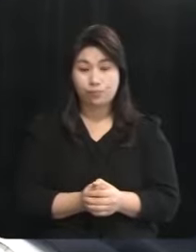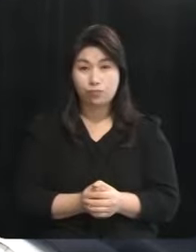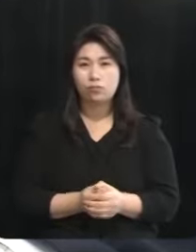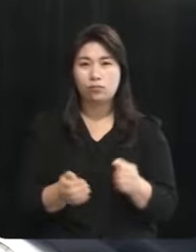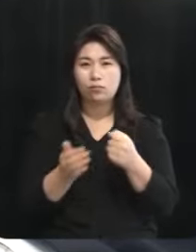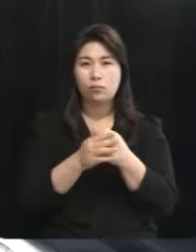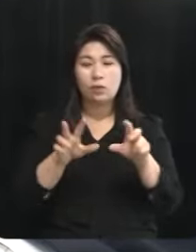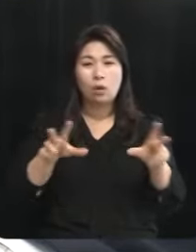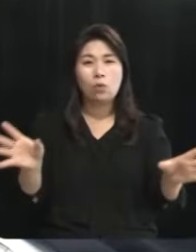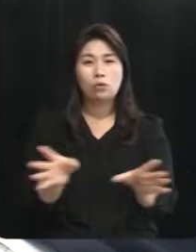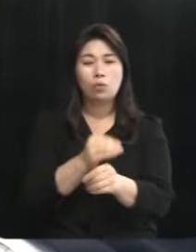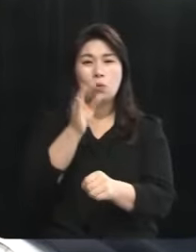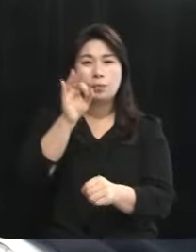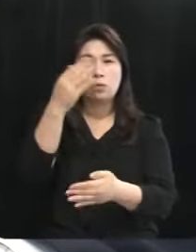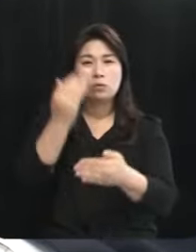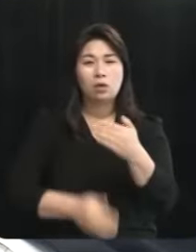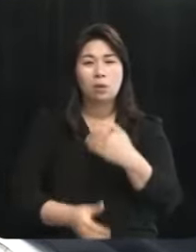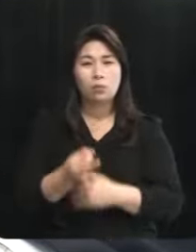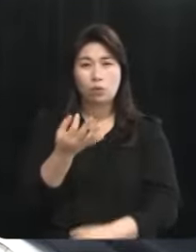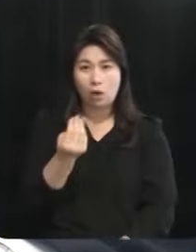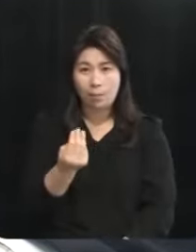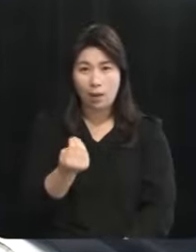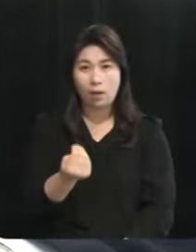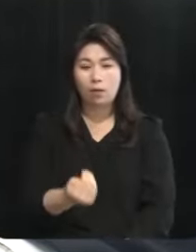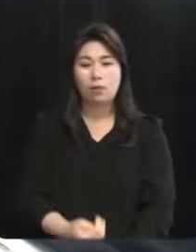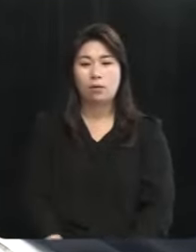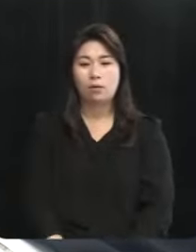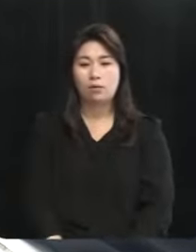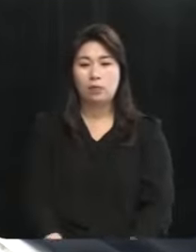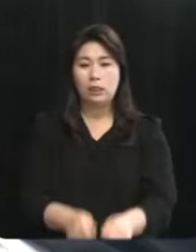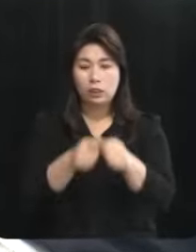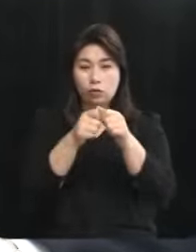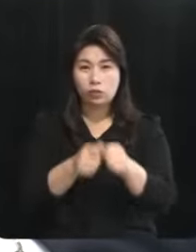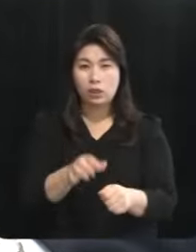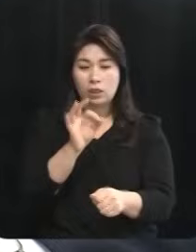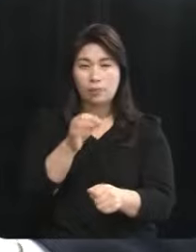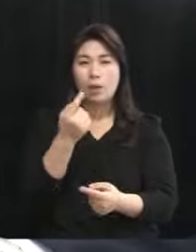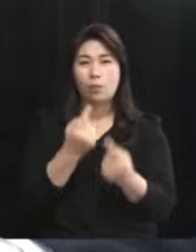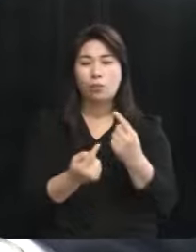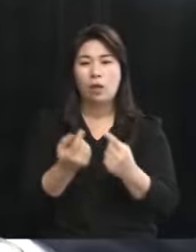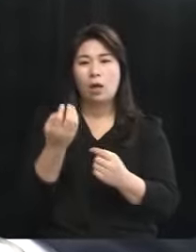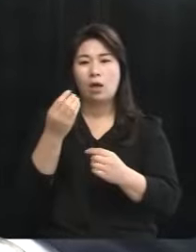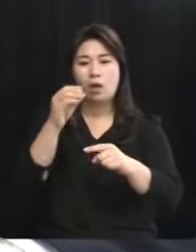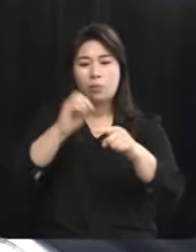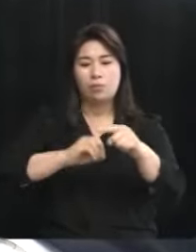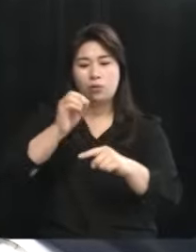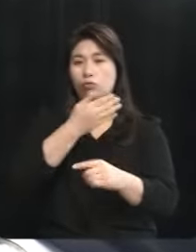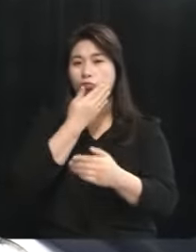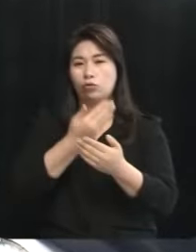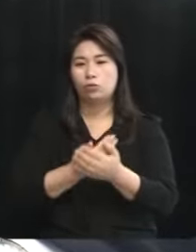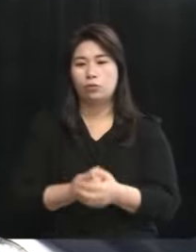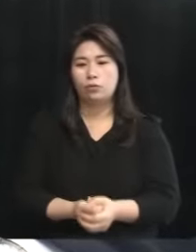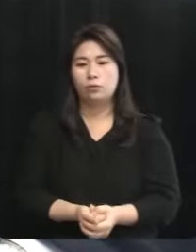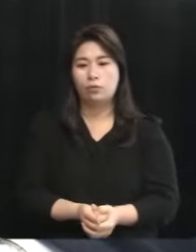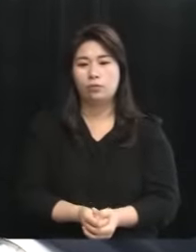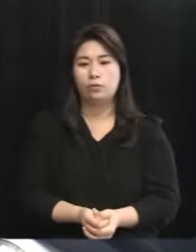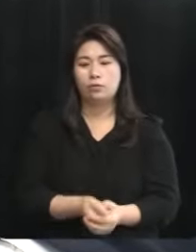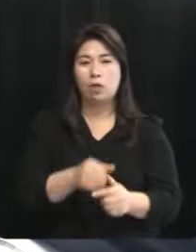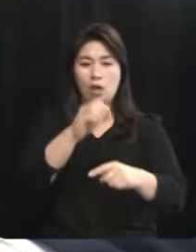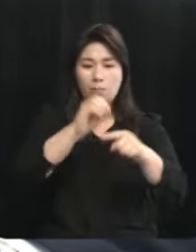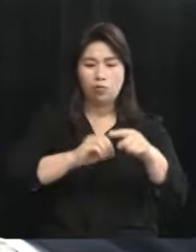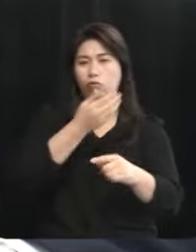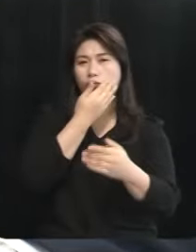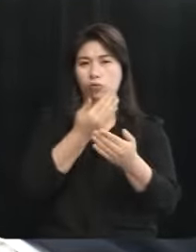총 비용이 얼마 삭감된 것을 말씀해주세요 네 구체적인 금액보다 비율이 중요하다고 생각합니다 금액을 말씀해주세요 아니 비율이 더